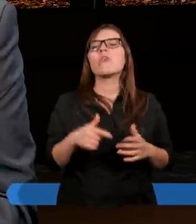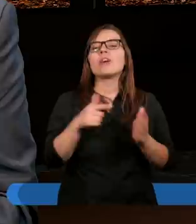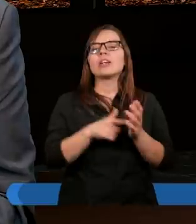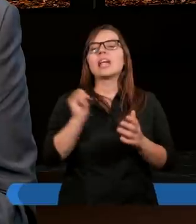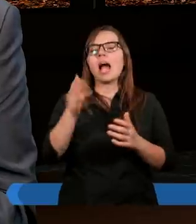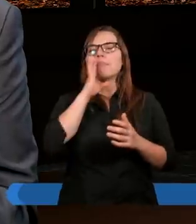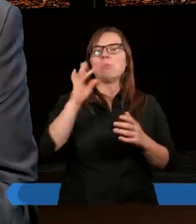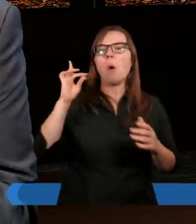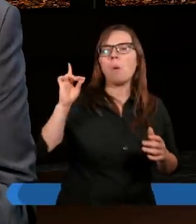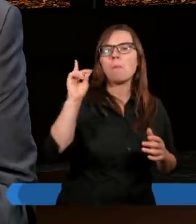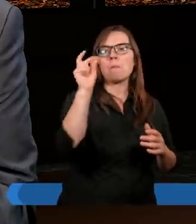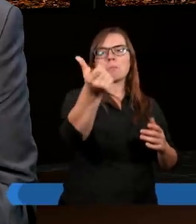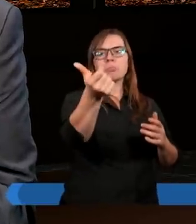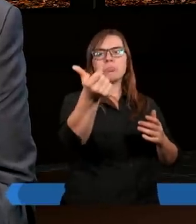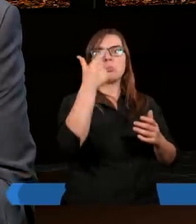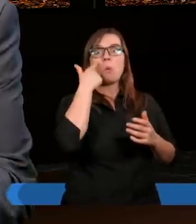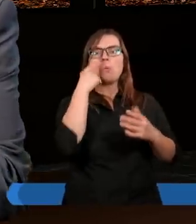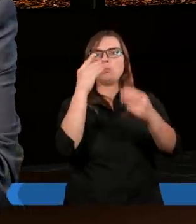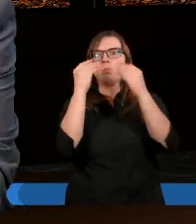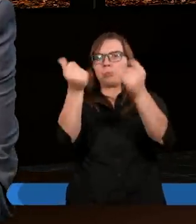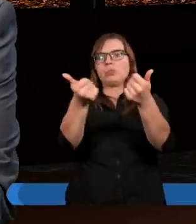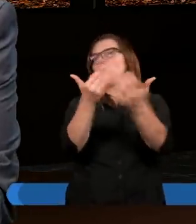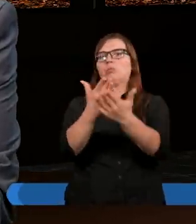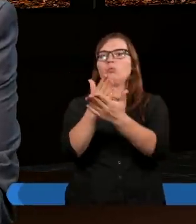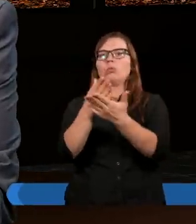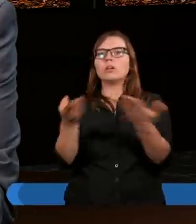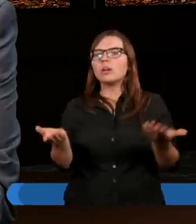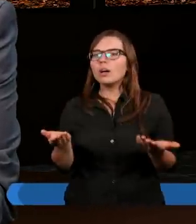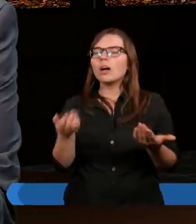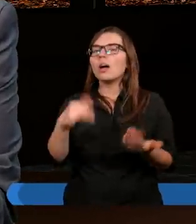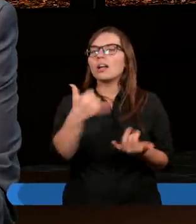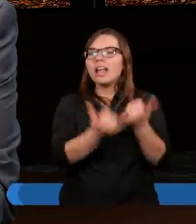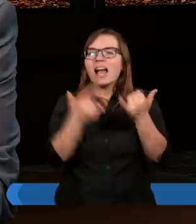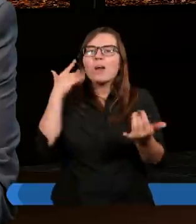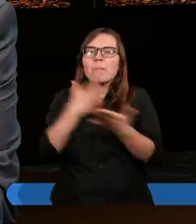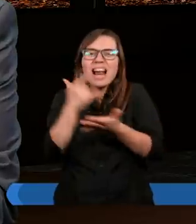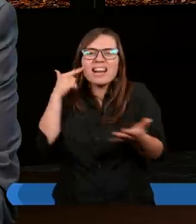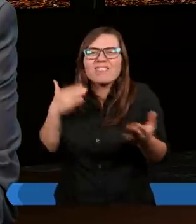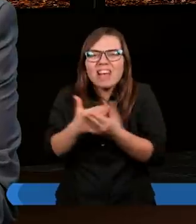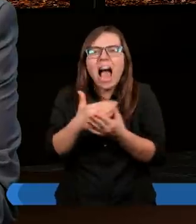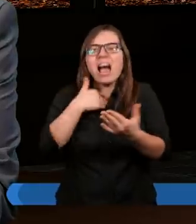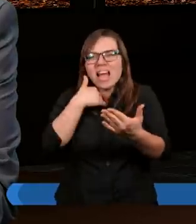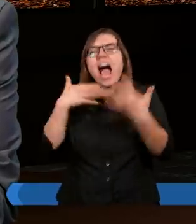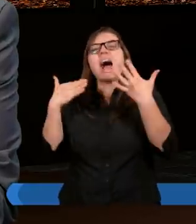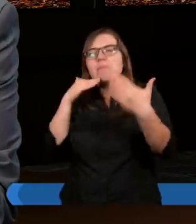pstryknięcie palcami w jednym w okamgnieniu. Jeżeli przez wiarę uznaję